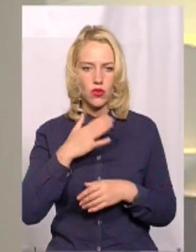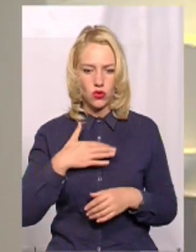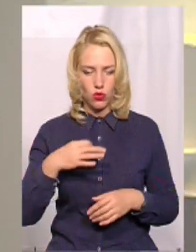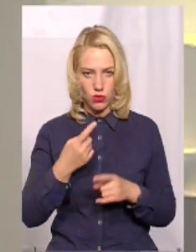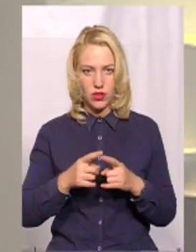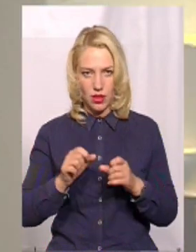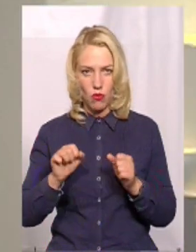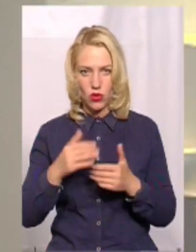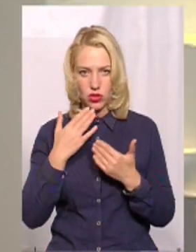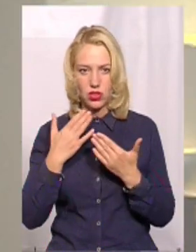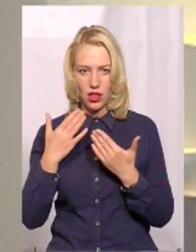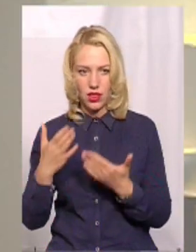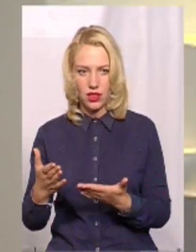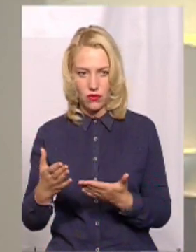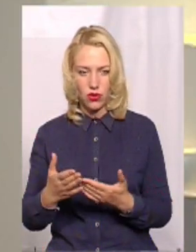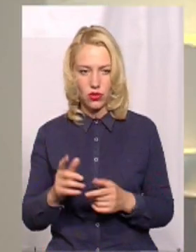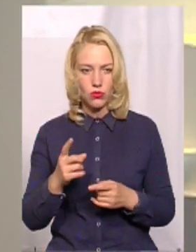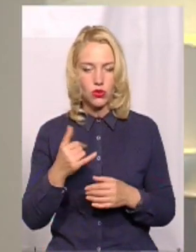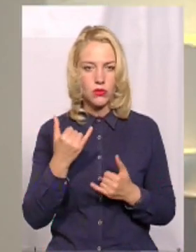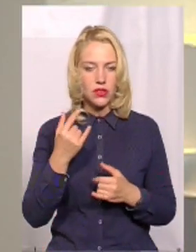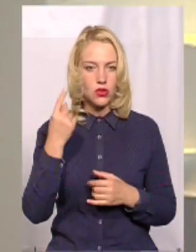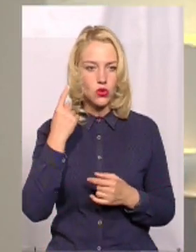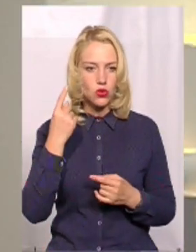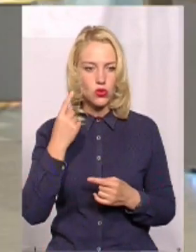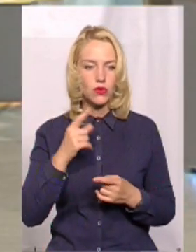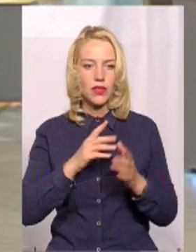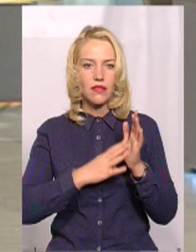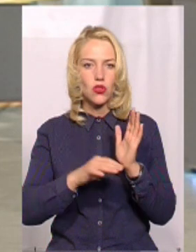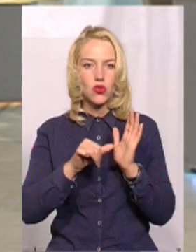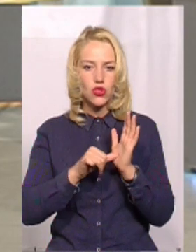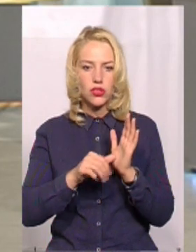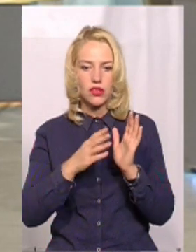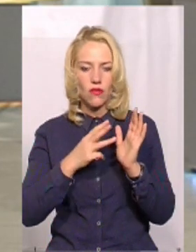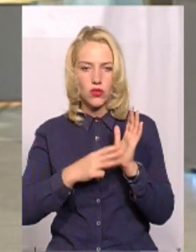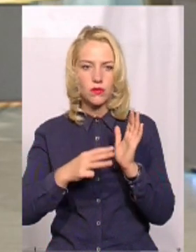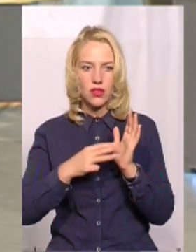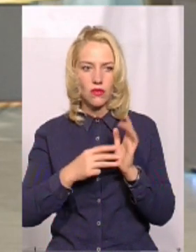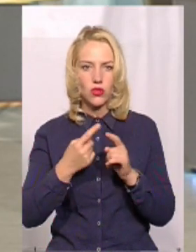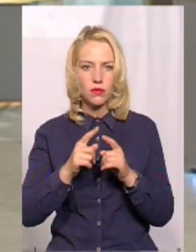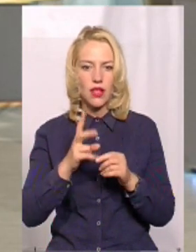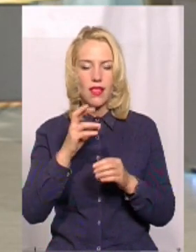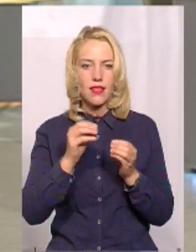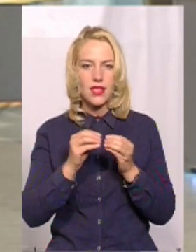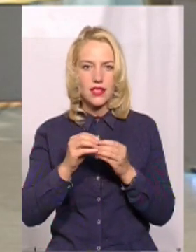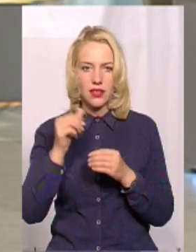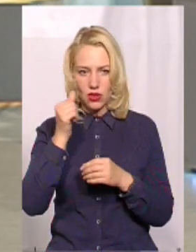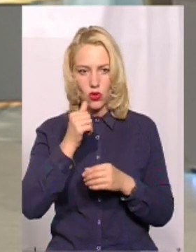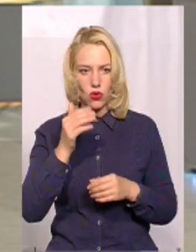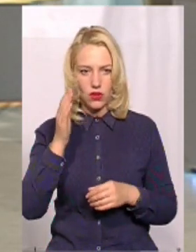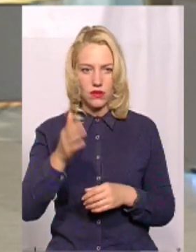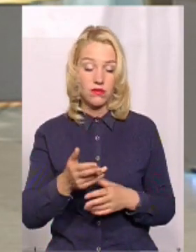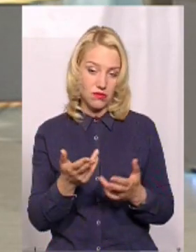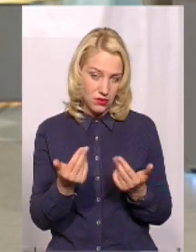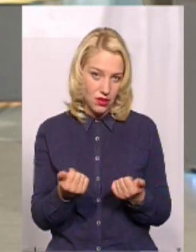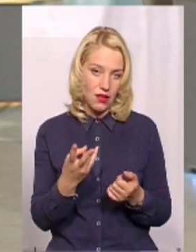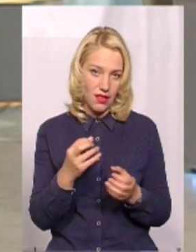взагалі можливо? Тому що ми чуємо зараз про 96-88, то це ж на десятки років. Естинно, що на